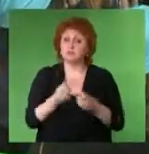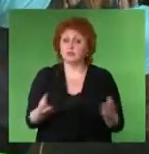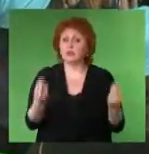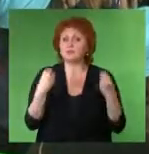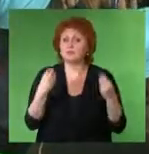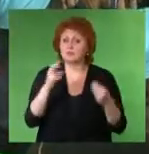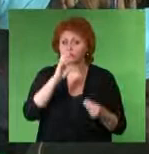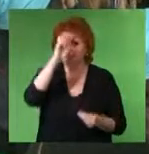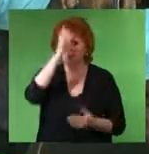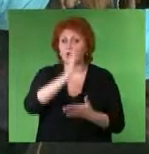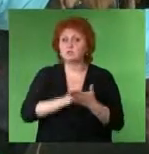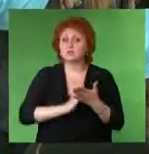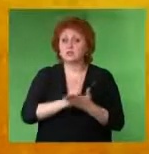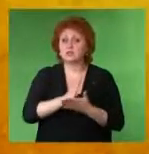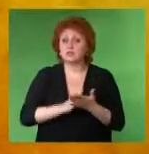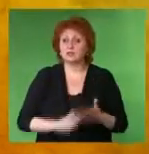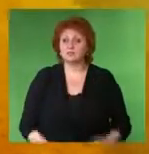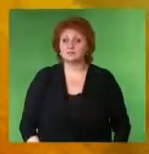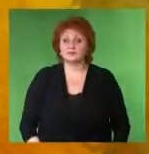совершат торжественные богослужения